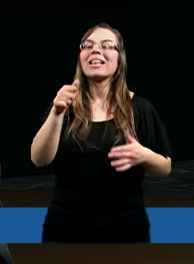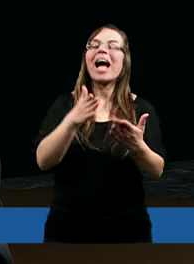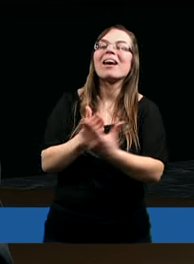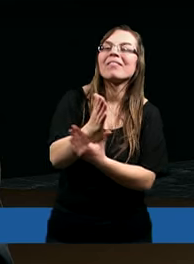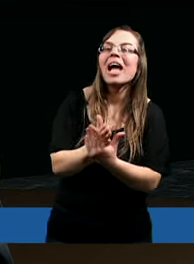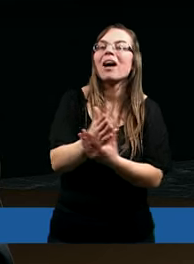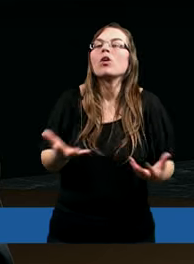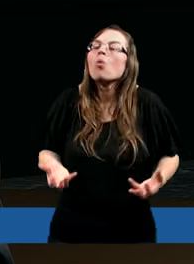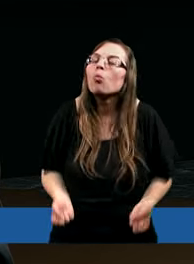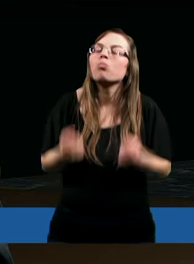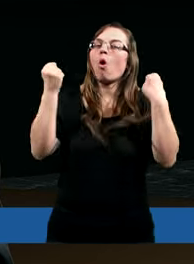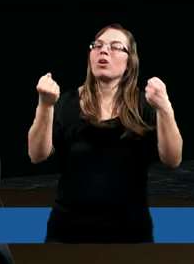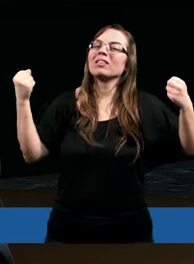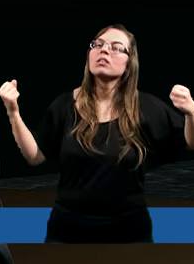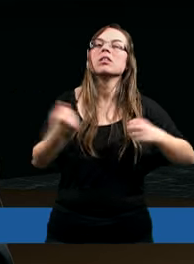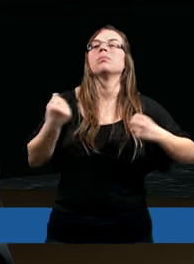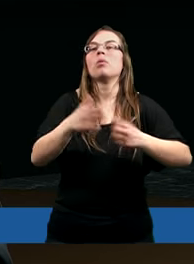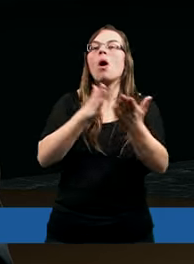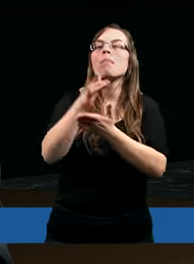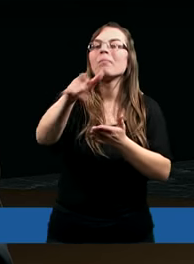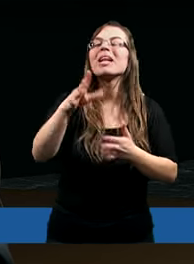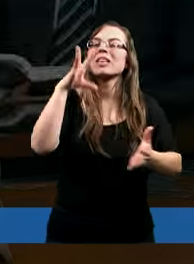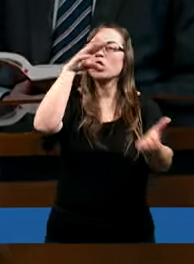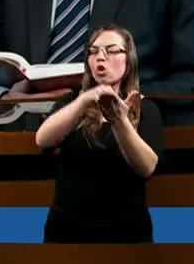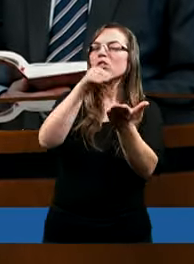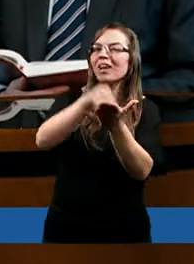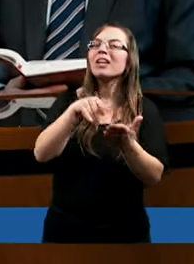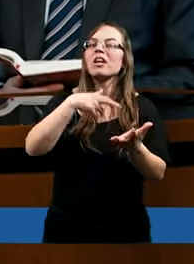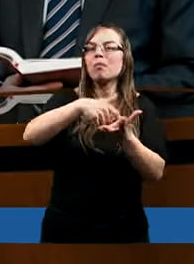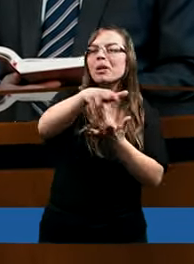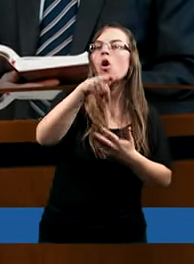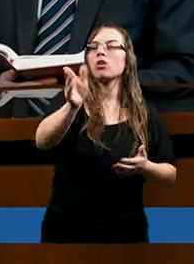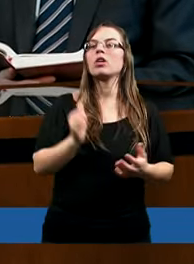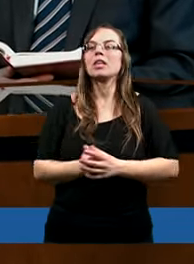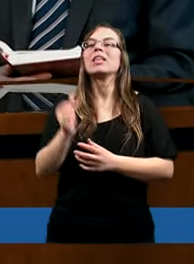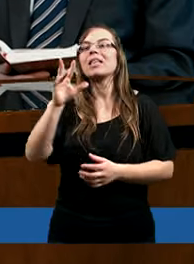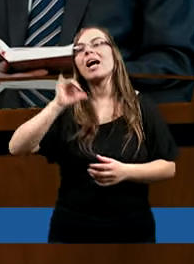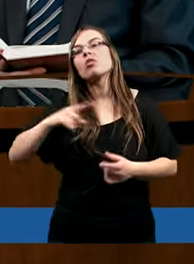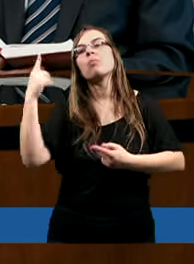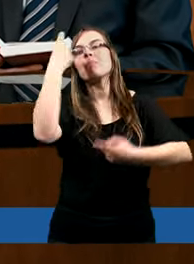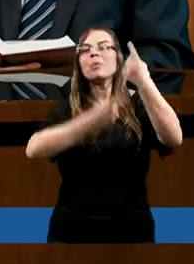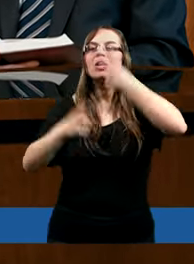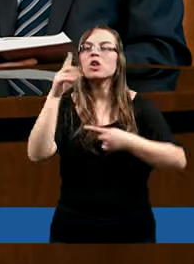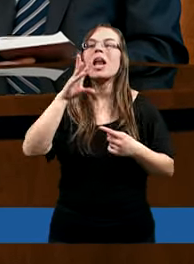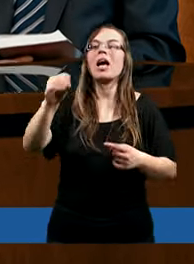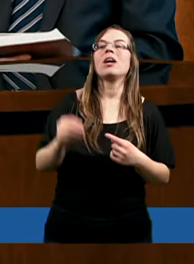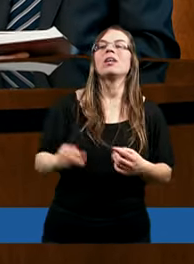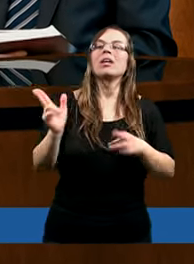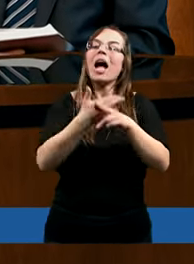wiara umocniła się także poprzez te doświadczenia, które przechodzą. I tak sobie myślę, kiedy